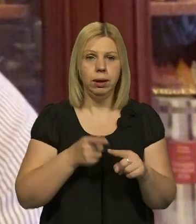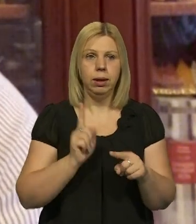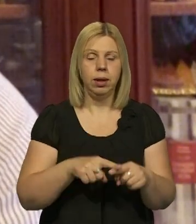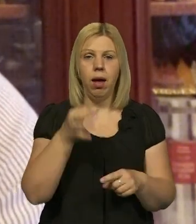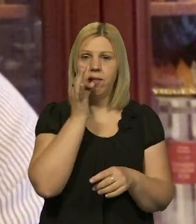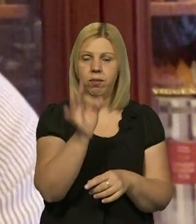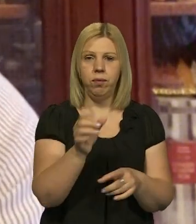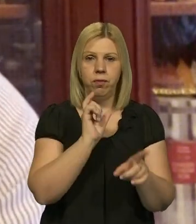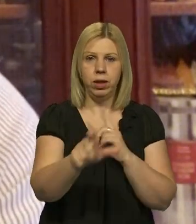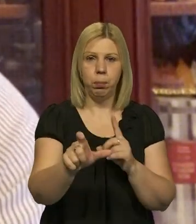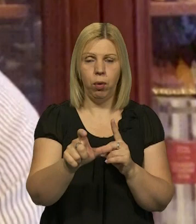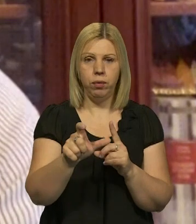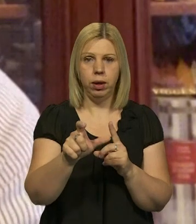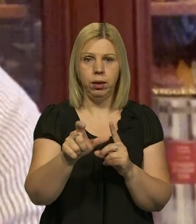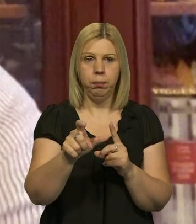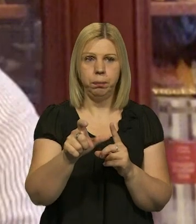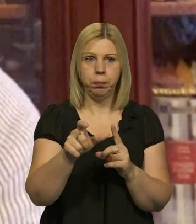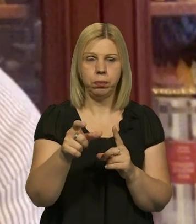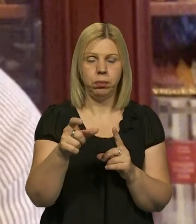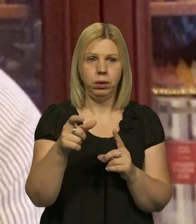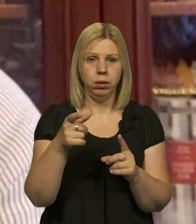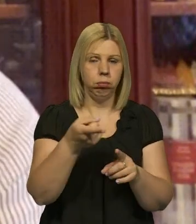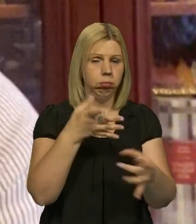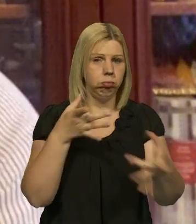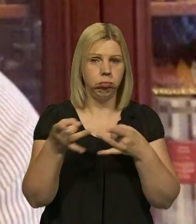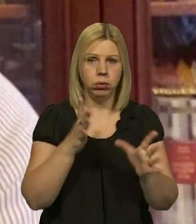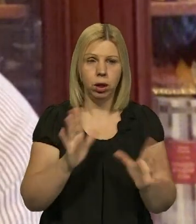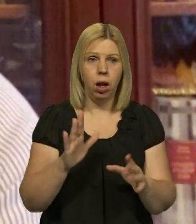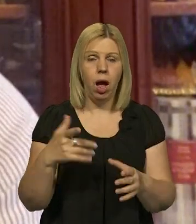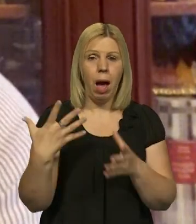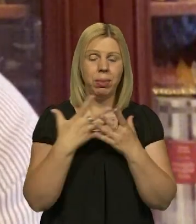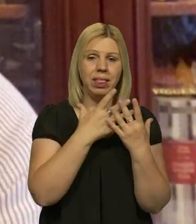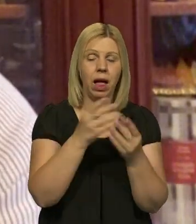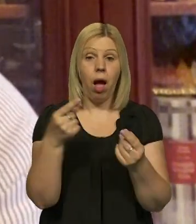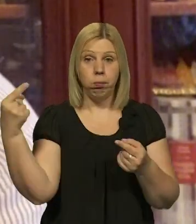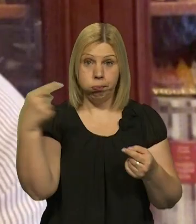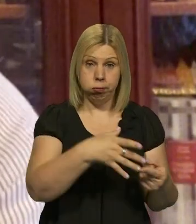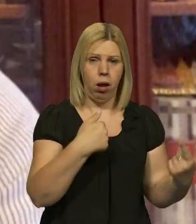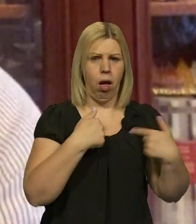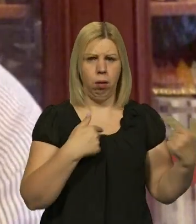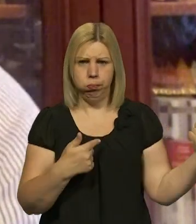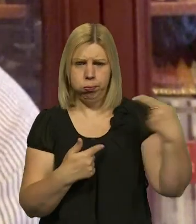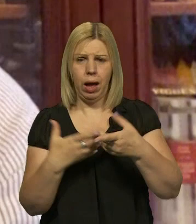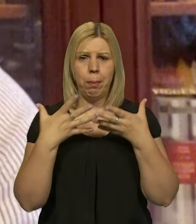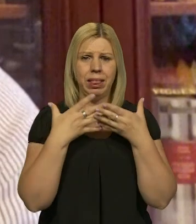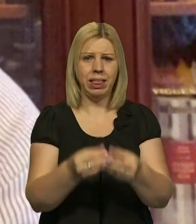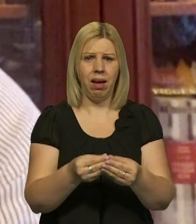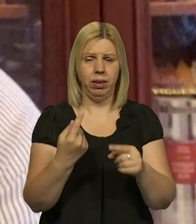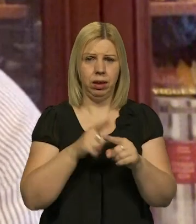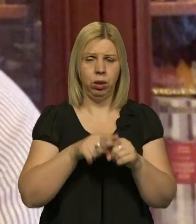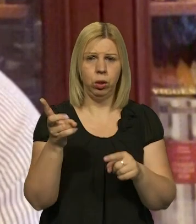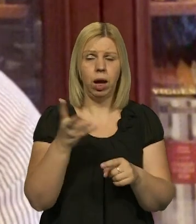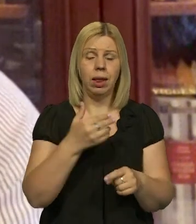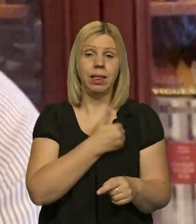відповідь вогневими засобами. Тобто подавлення вогневих засобів противника, які ведуть вогонь